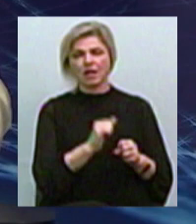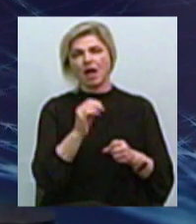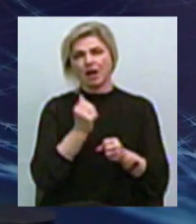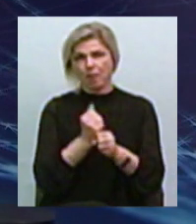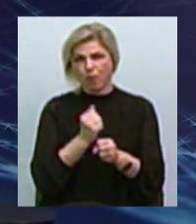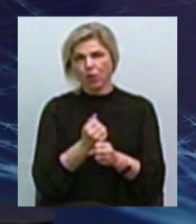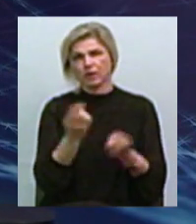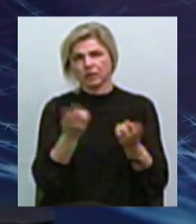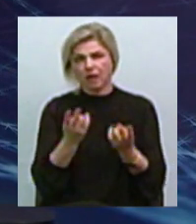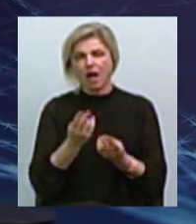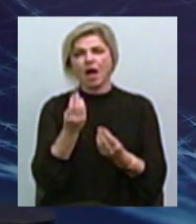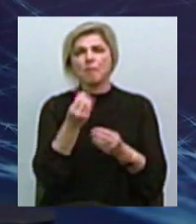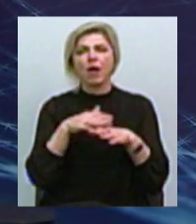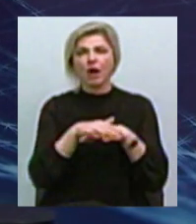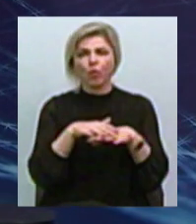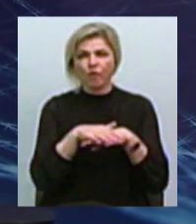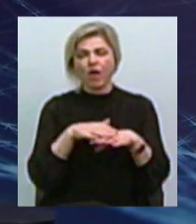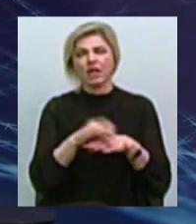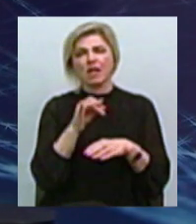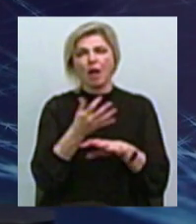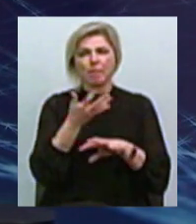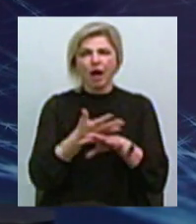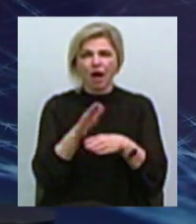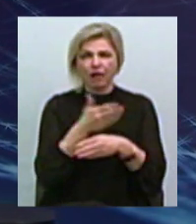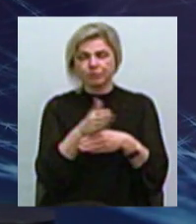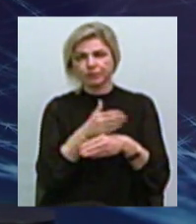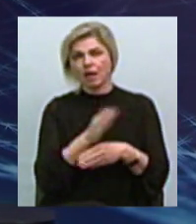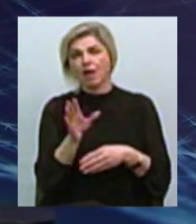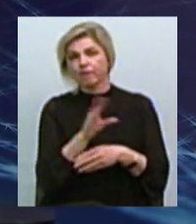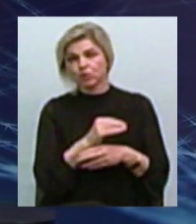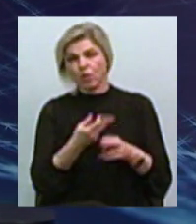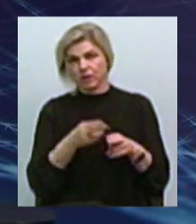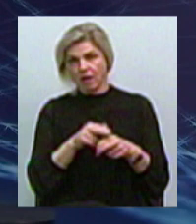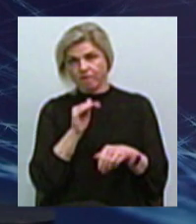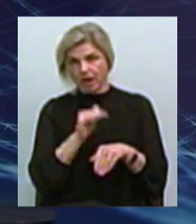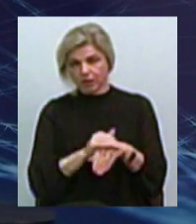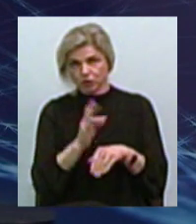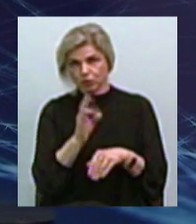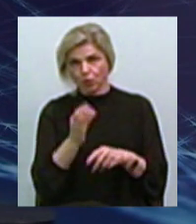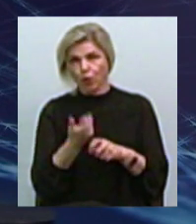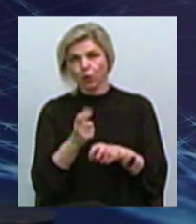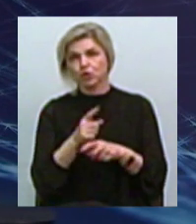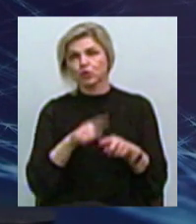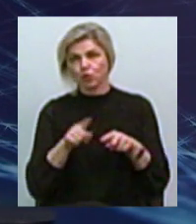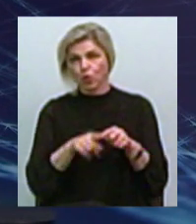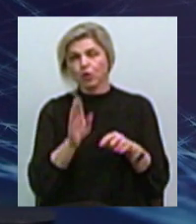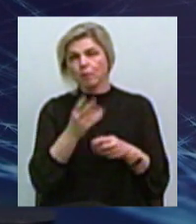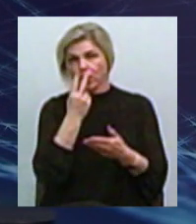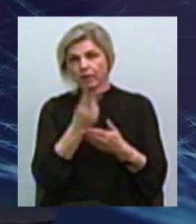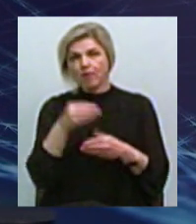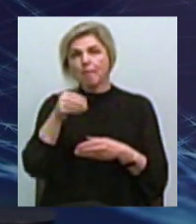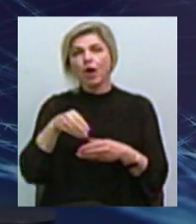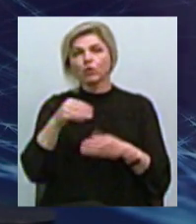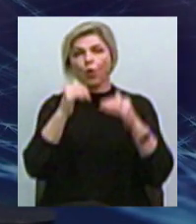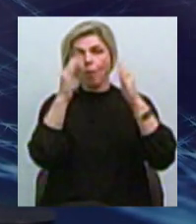робота з перерахування, відбраковки і всього такого іншого Тому фактично ми дуже скоро, мабуть, будемо дивитися у банкомати